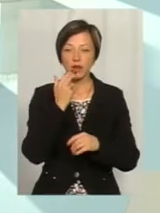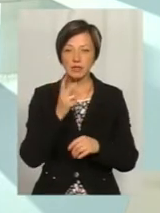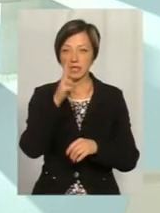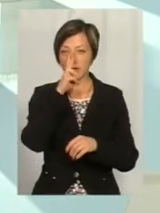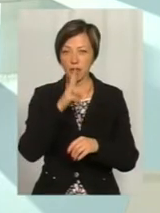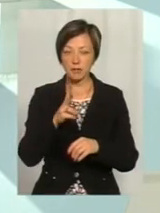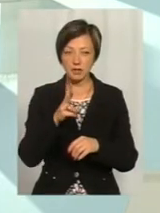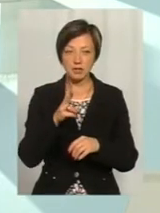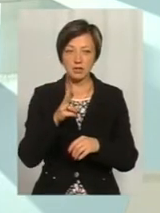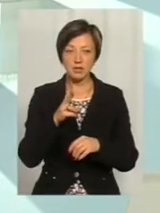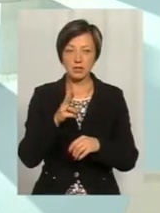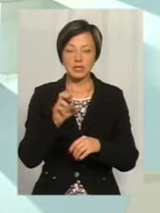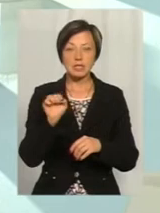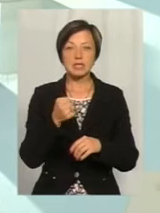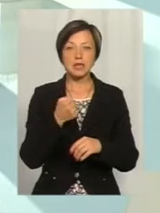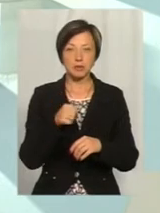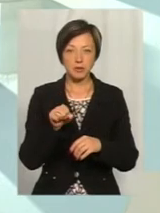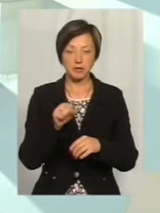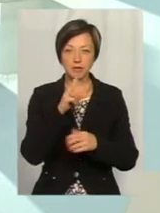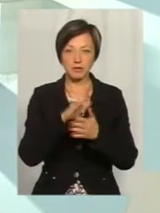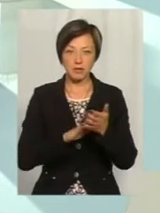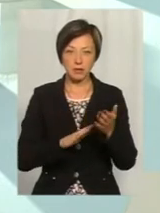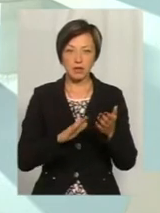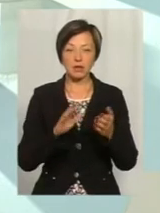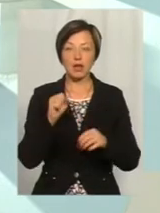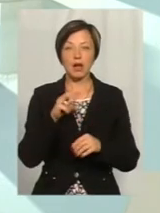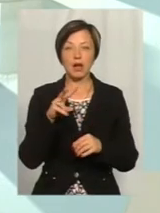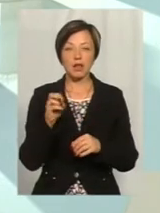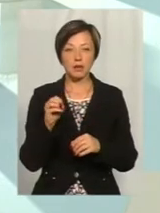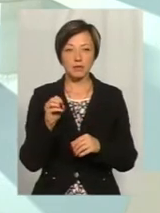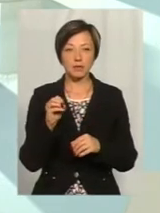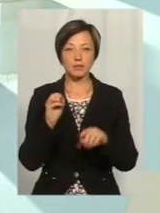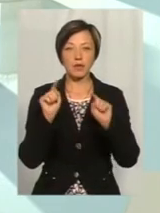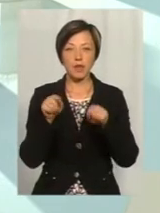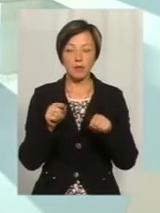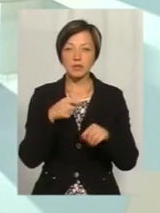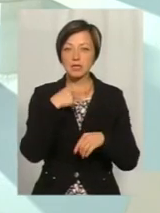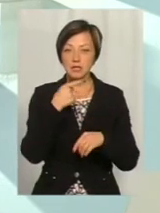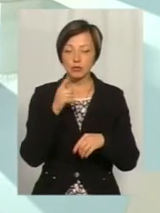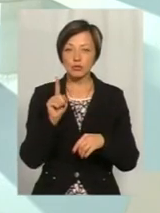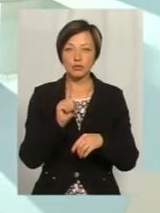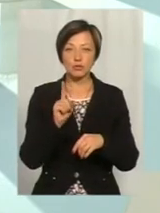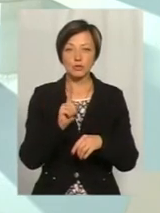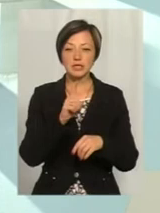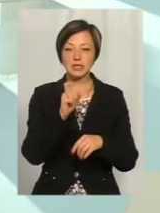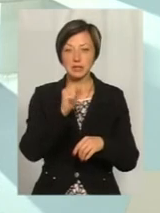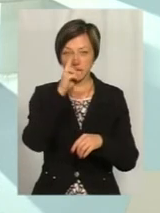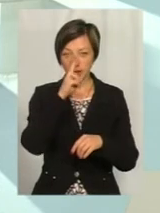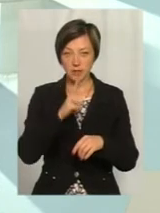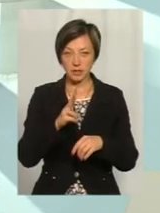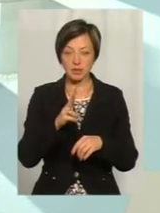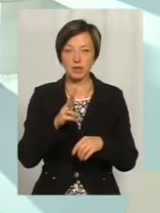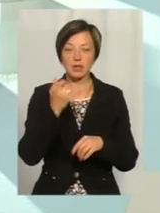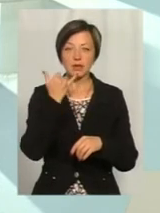за два місяці на